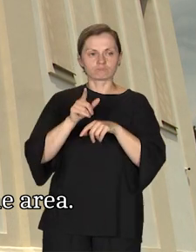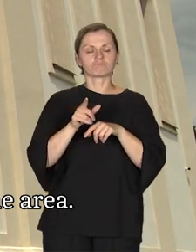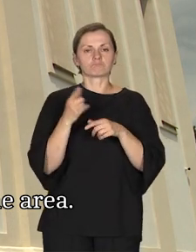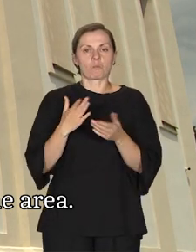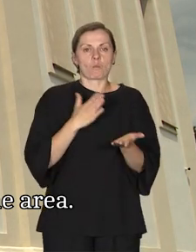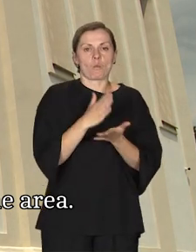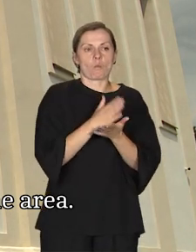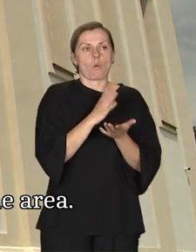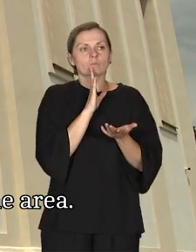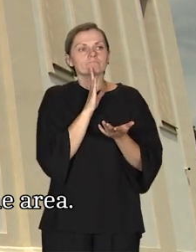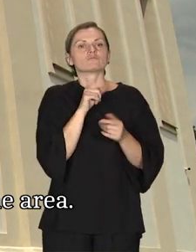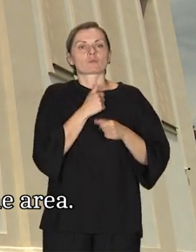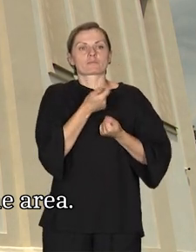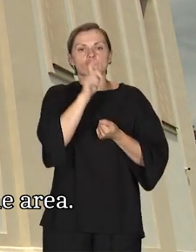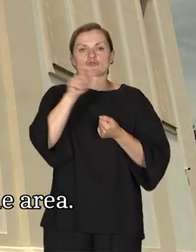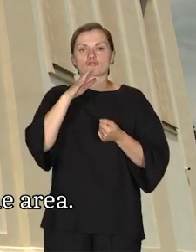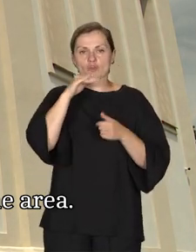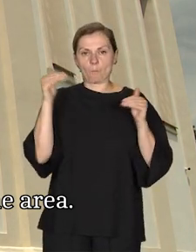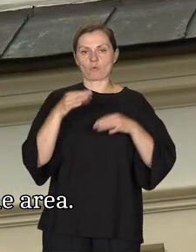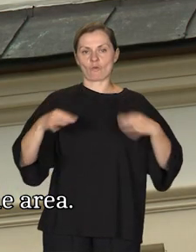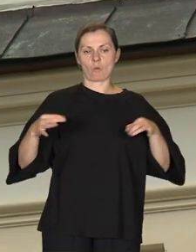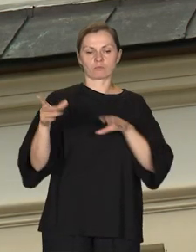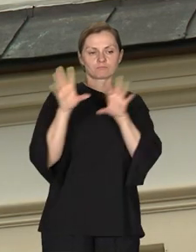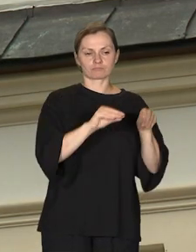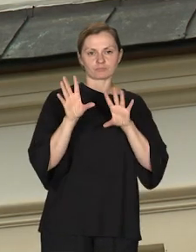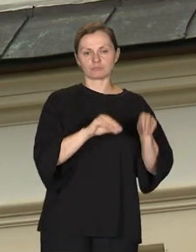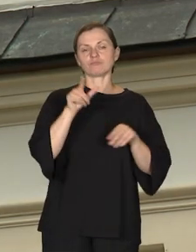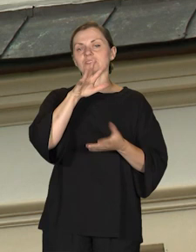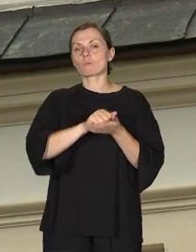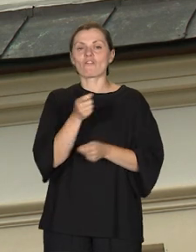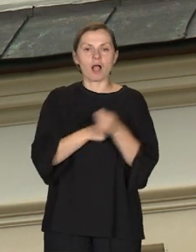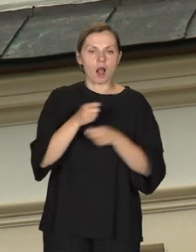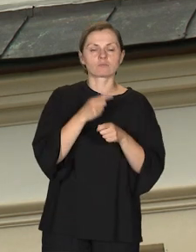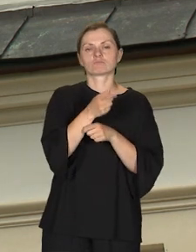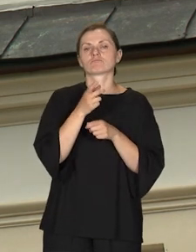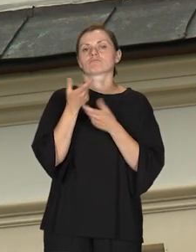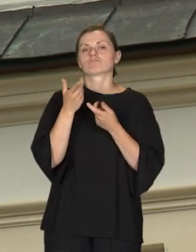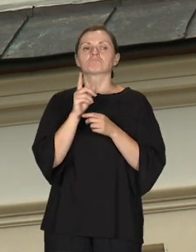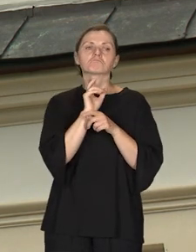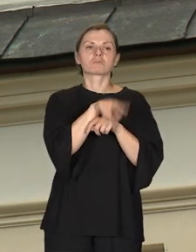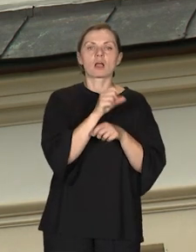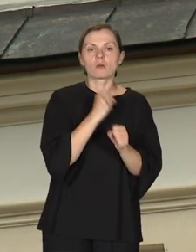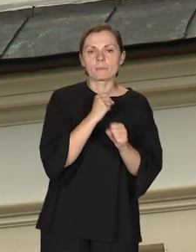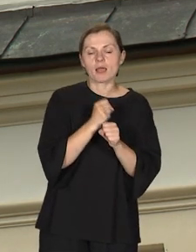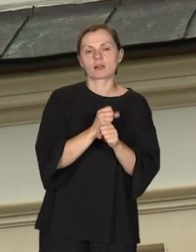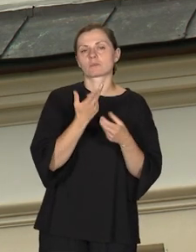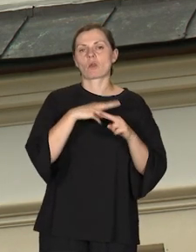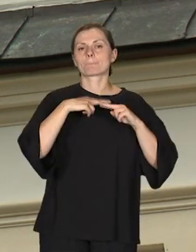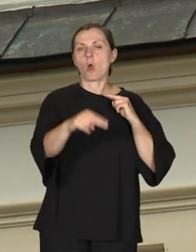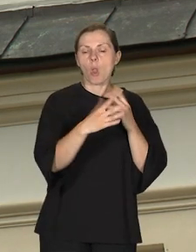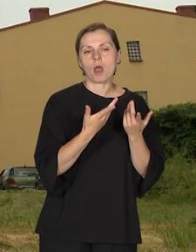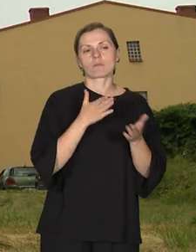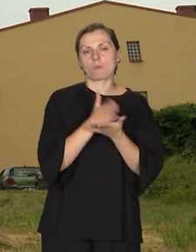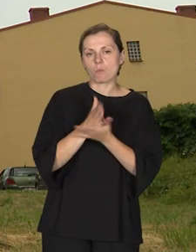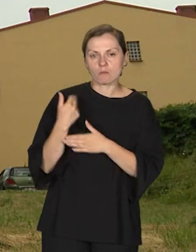tego, że Żydzi mogli tutaj się swobodnie osiedlać. Zajmowali się handlem, wynajmowali się do pracy, na przykład na polu